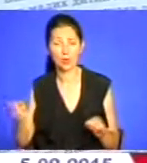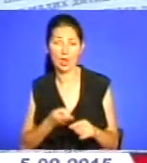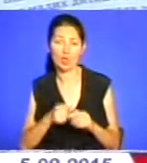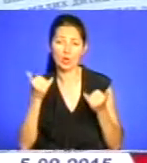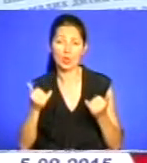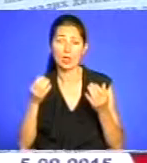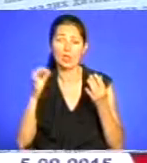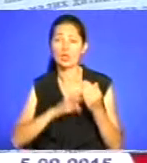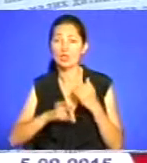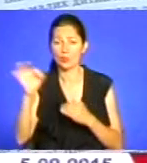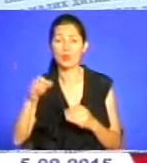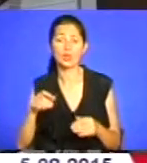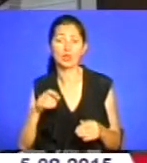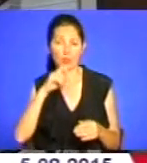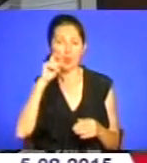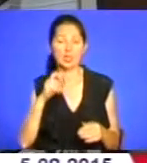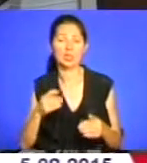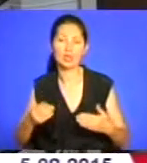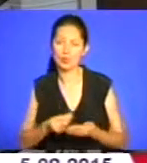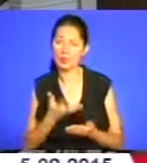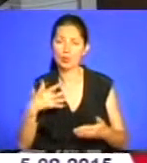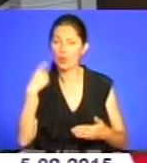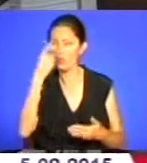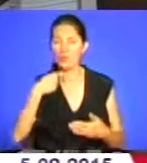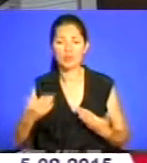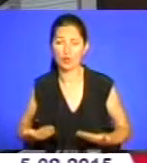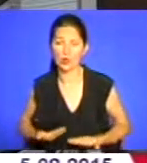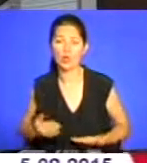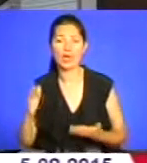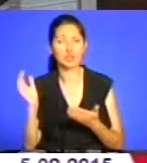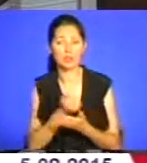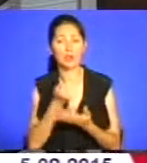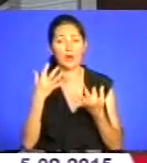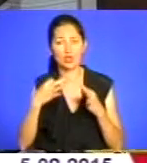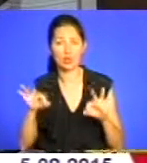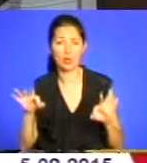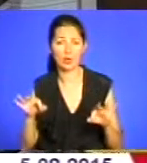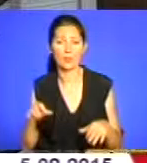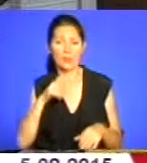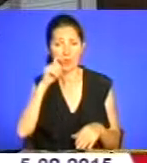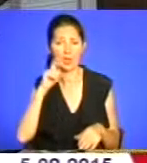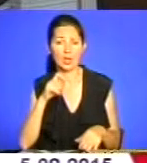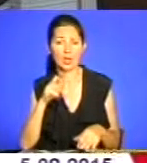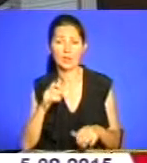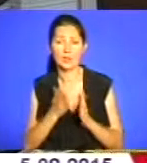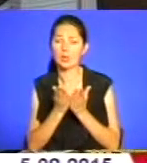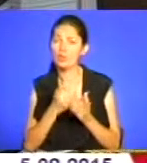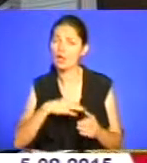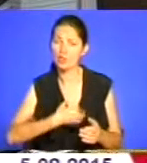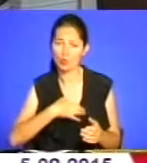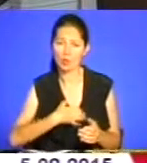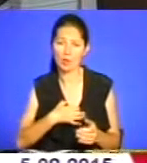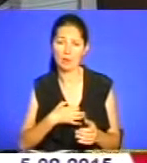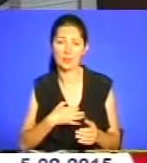боляче. Олександр Капінос, Устим Голоднюк, Назарій Войтович, Тарас Слободян, Ігор Костенко та Василь Мойсей. Історії шести героїв